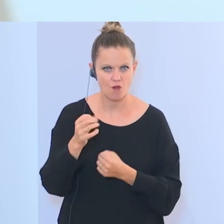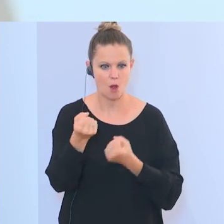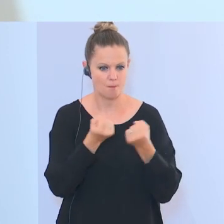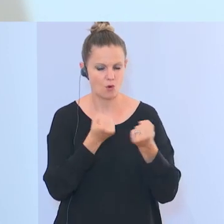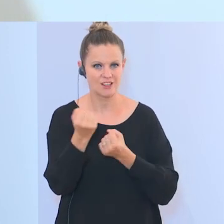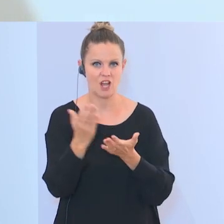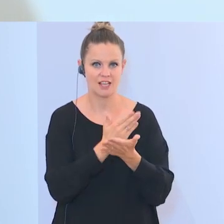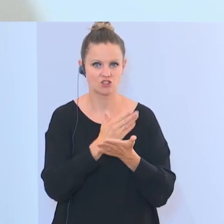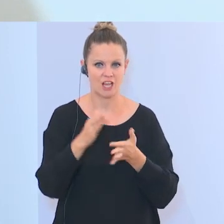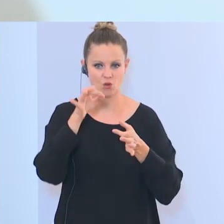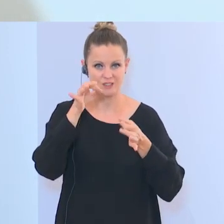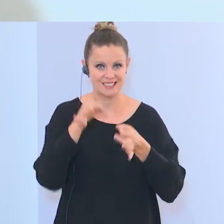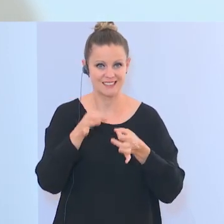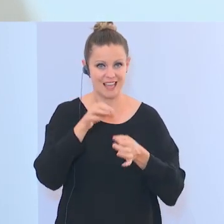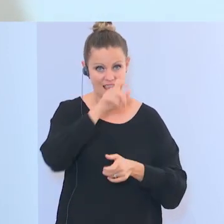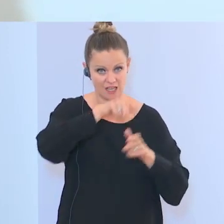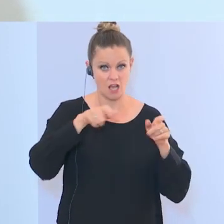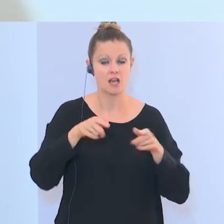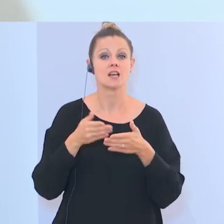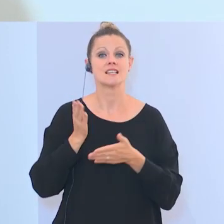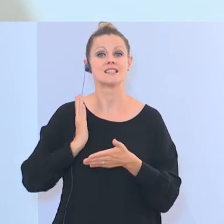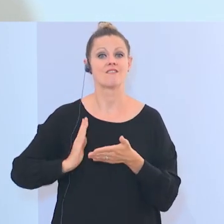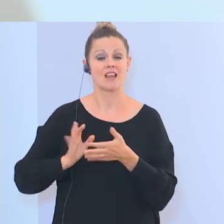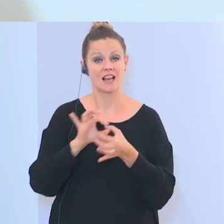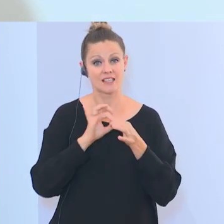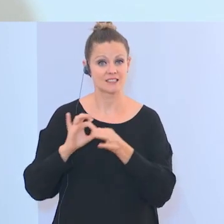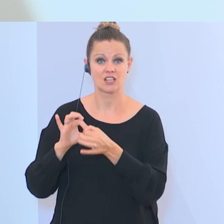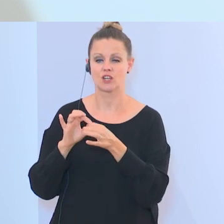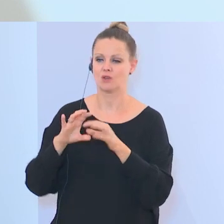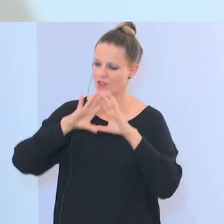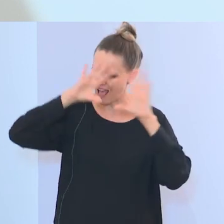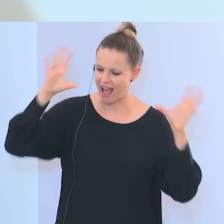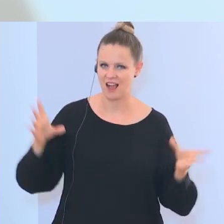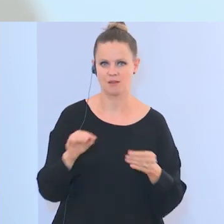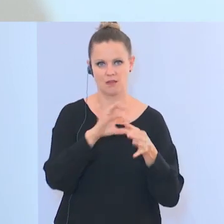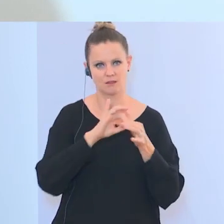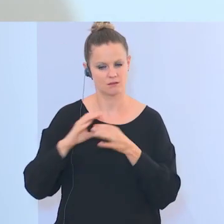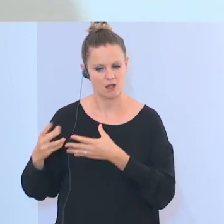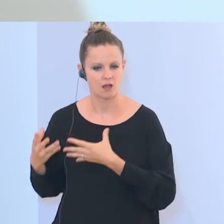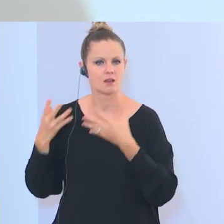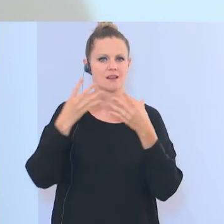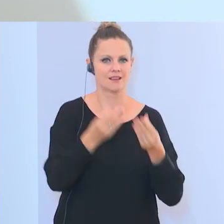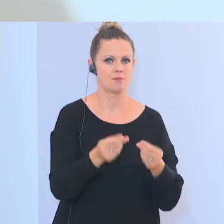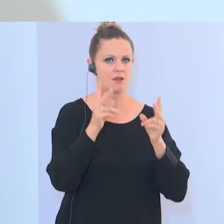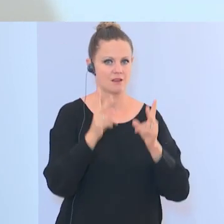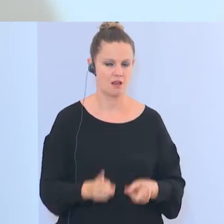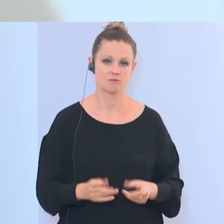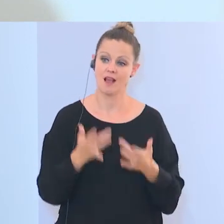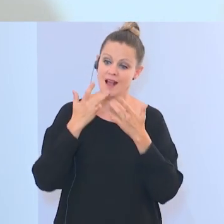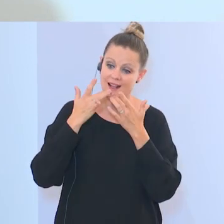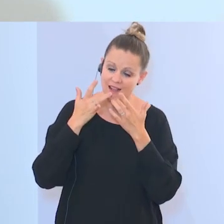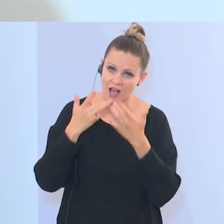Entscheidungsträgern, der Zivilgesellschaft und der Gesellschaft insgesamt übermitteln zu können. Und ich